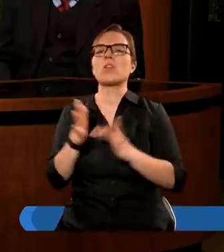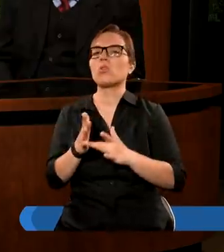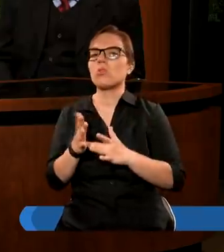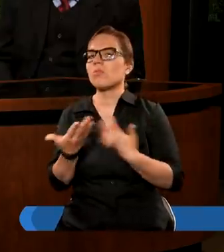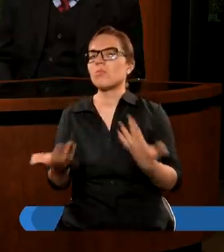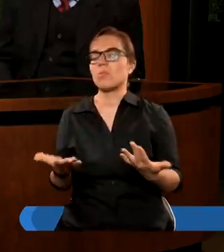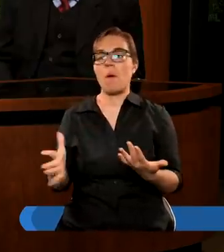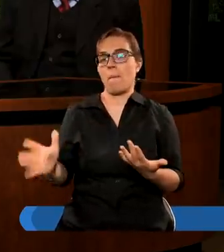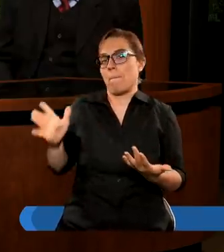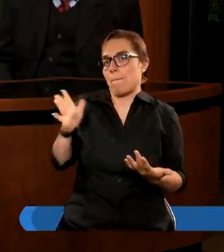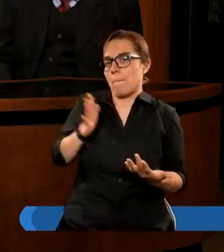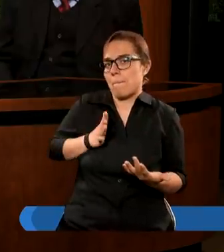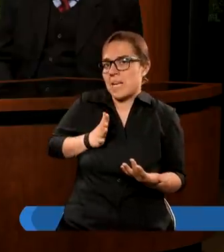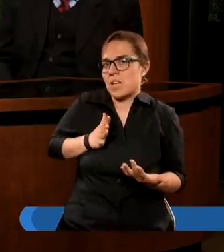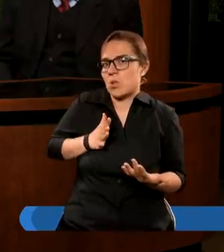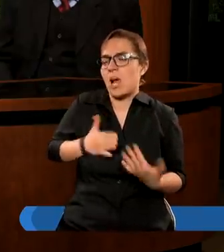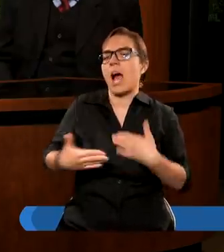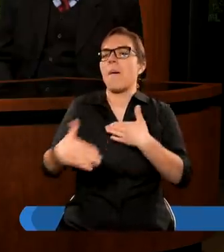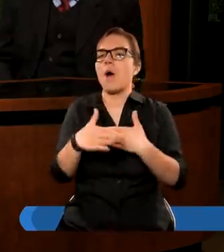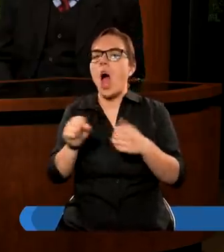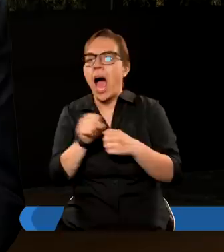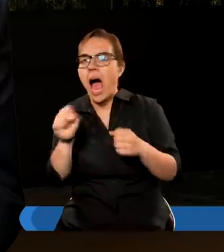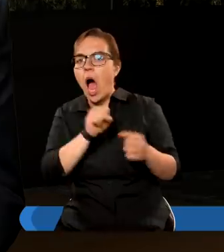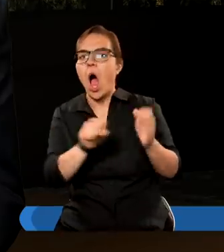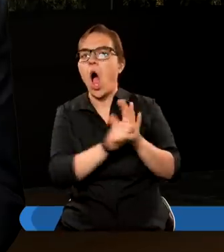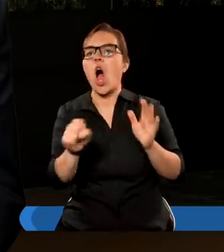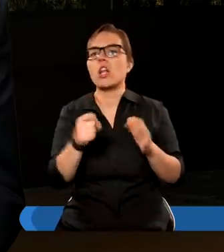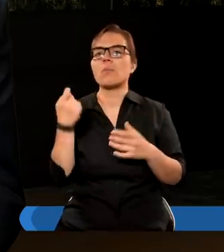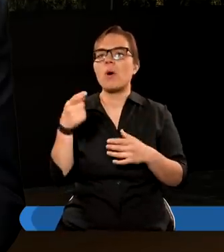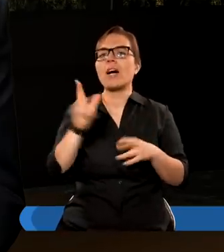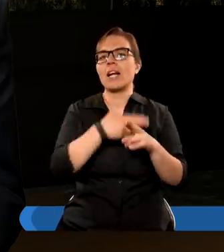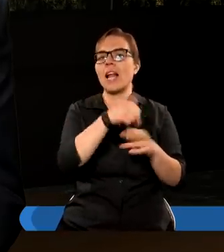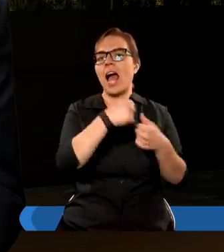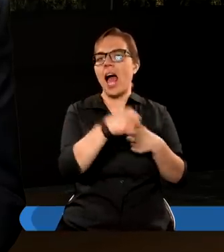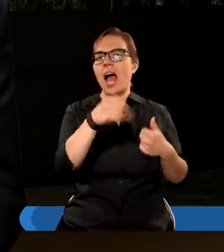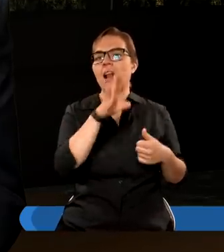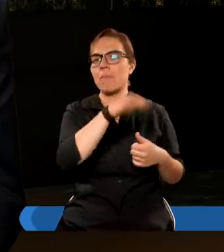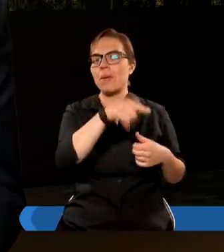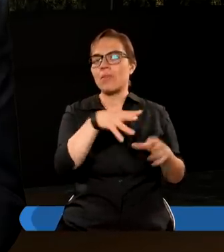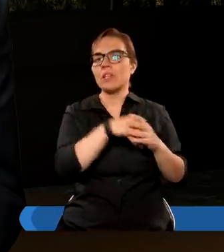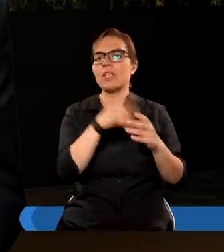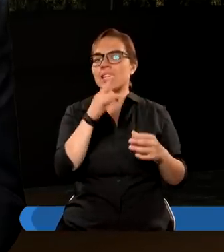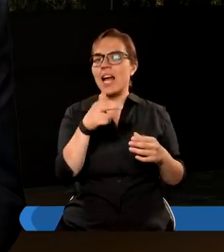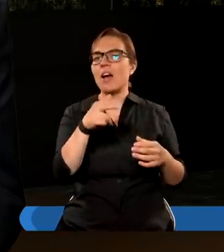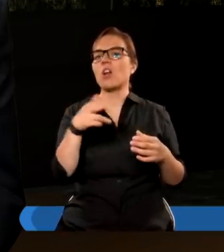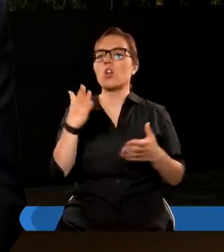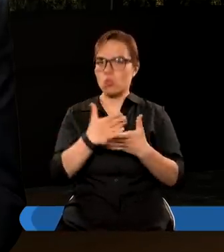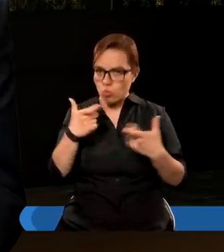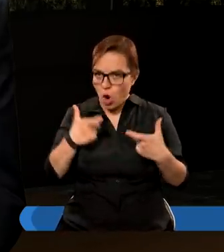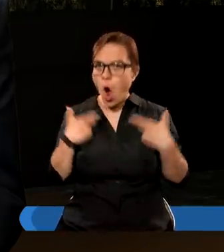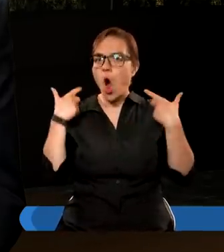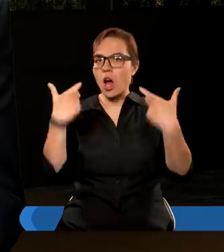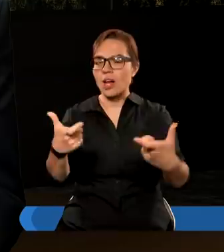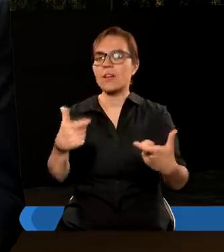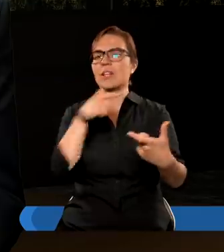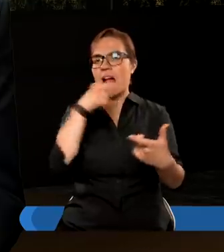No była od momentu, kiedy Adam i Ewa zgrzeszyli, więc już została ogłoszona